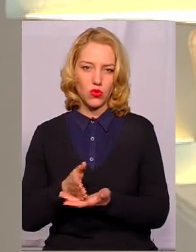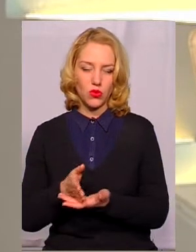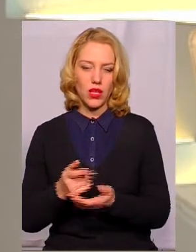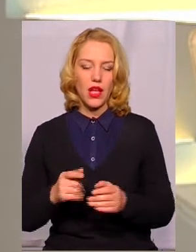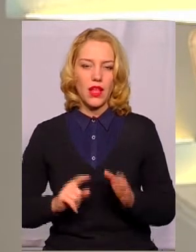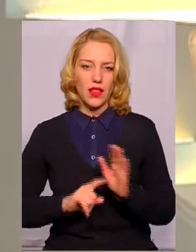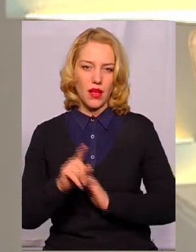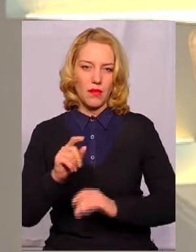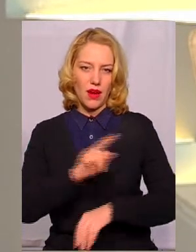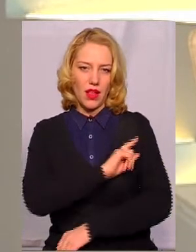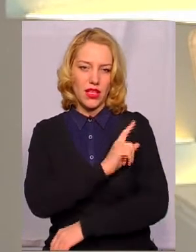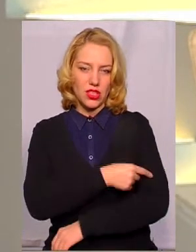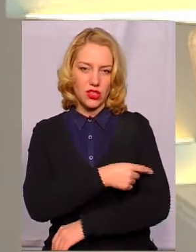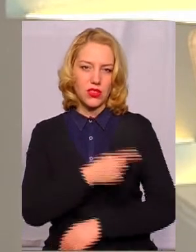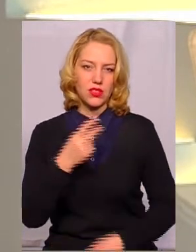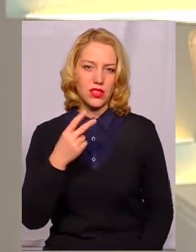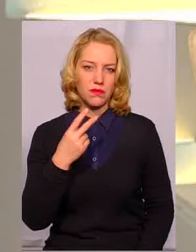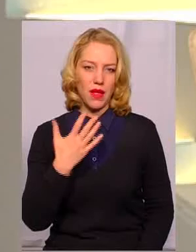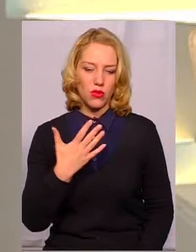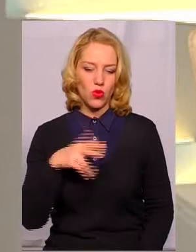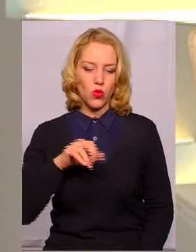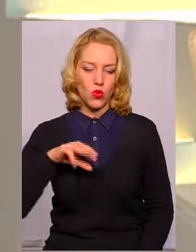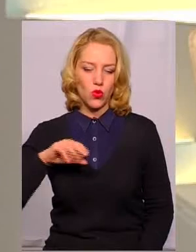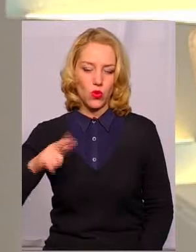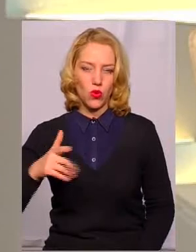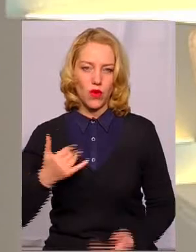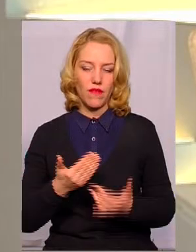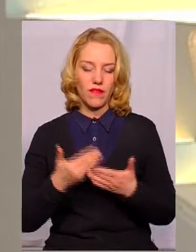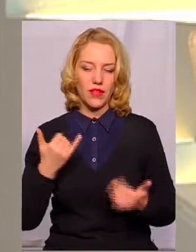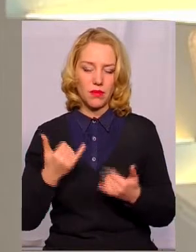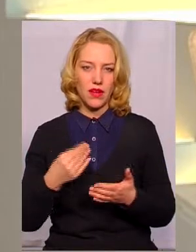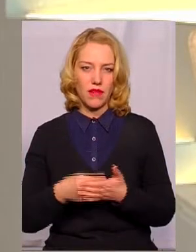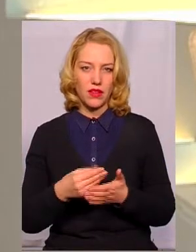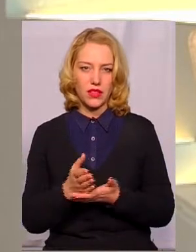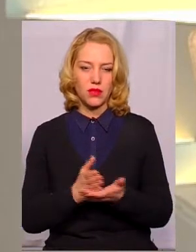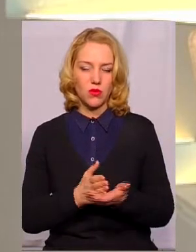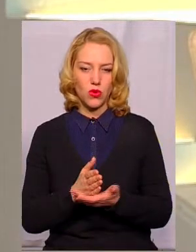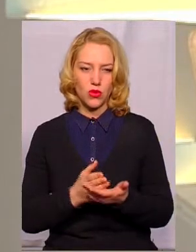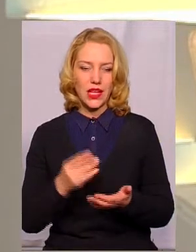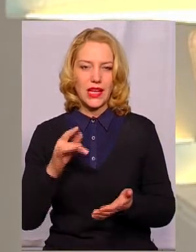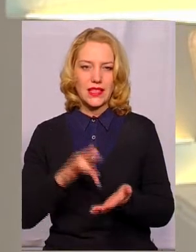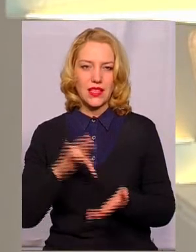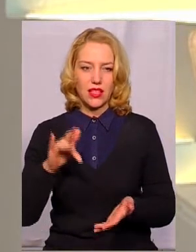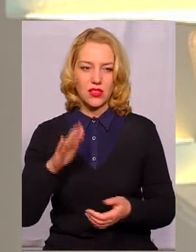набрала чинності 5 лютого. Відтепер вартість послуги централізованого